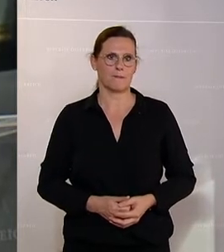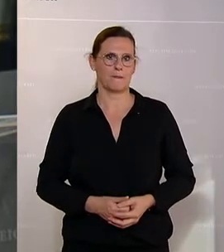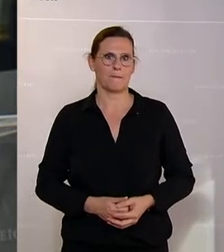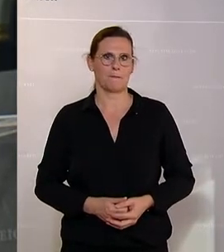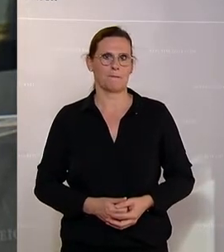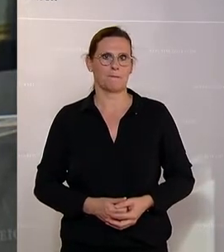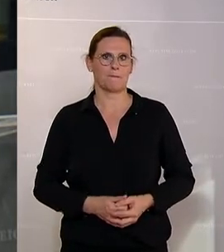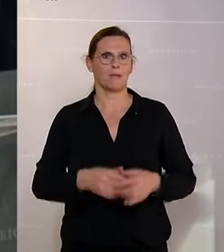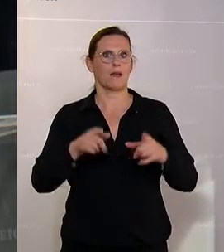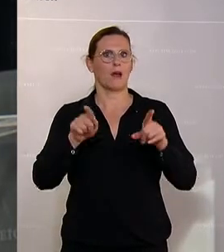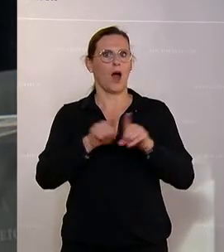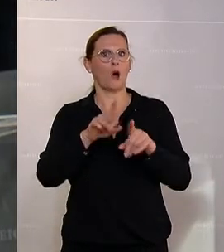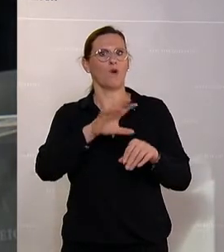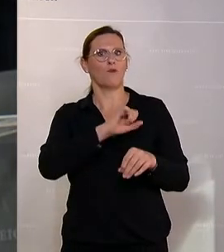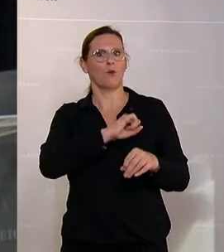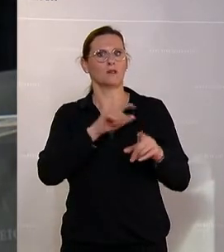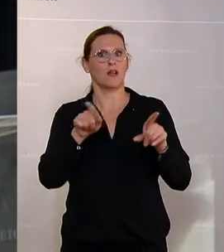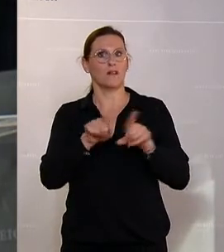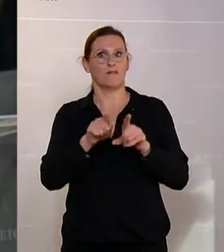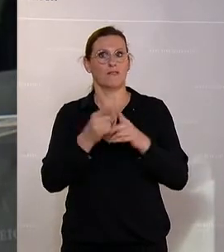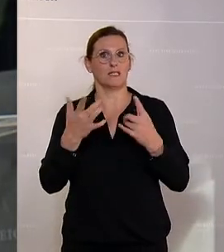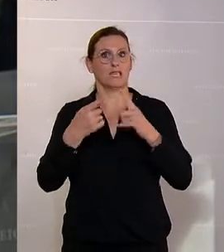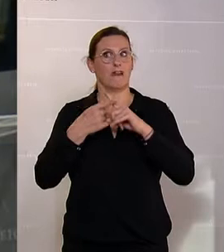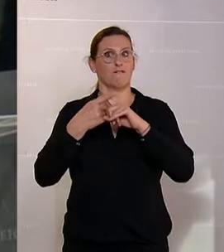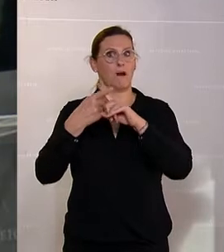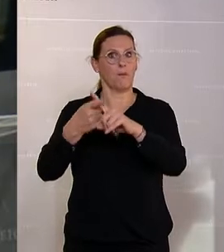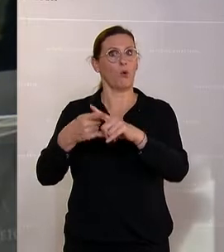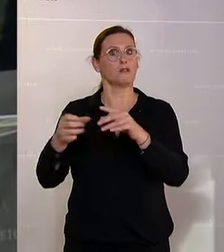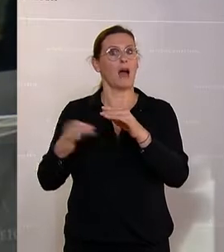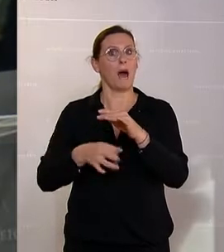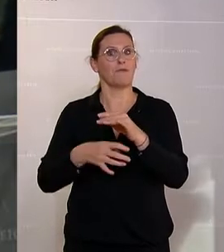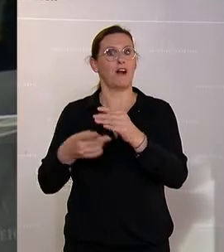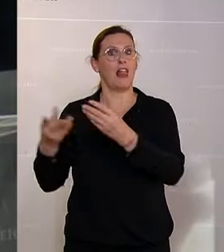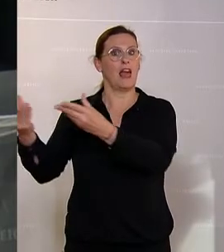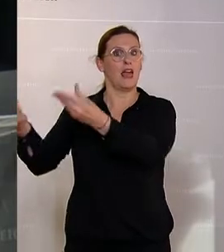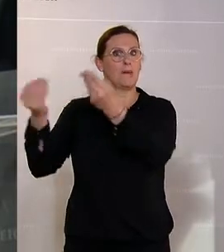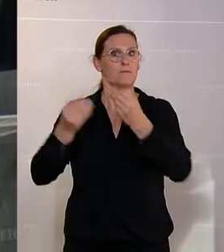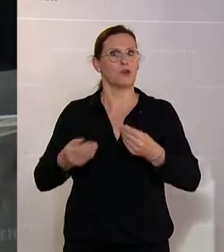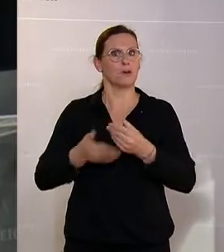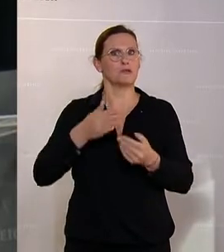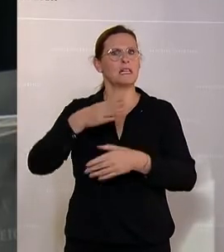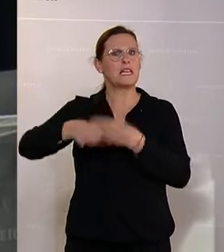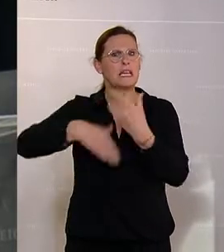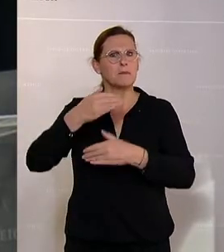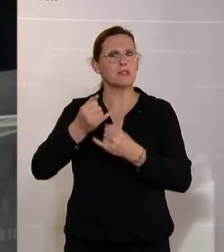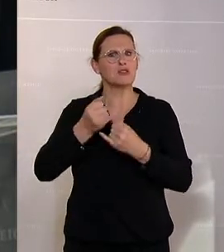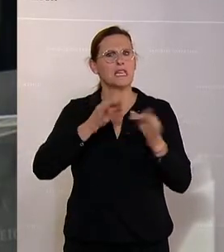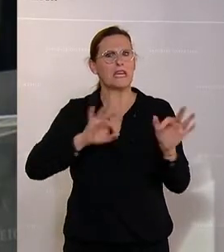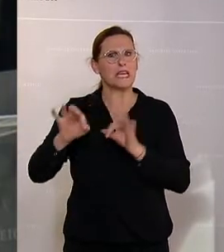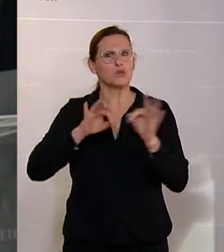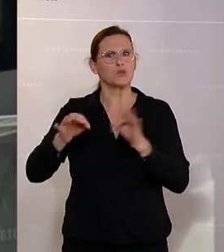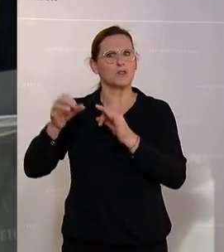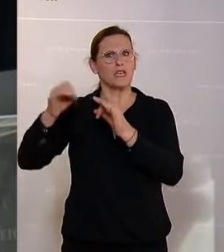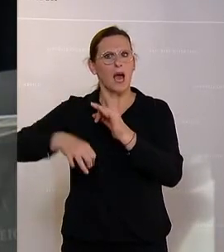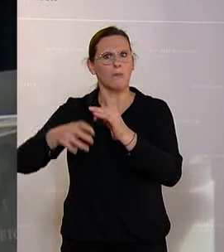Weiters gibt es auch ein Importverbot für bestimmte Abfälle. Zum Beispiel gemischter Abfall, Industrieabfall aus dem Ausland, soll